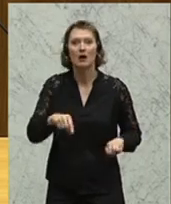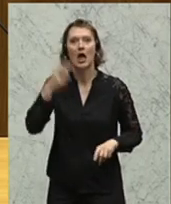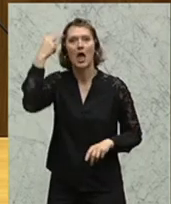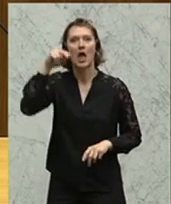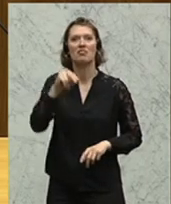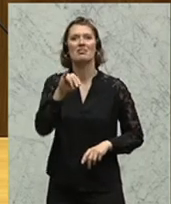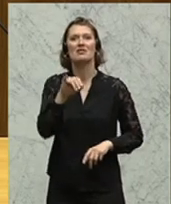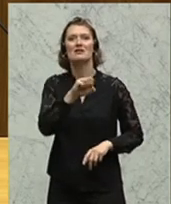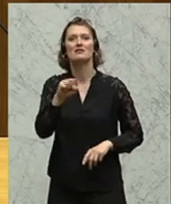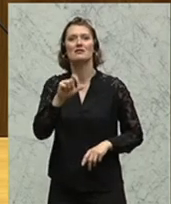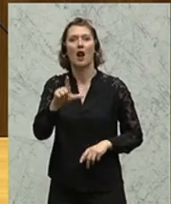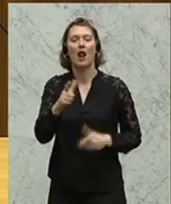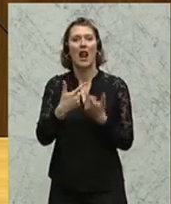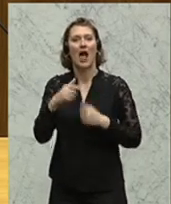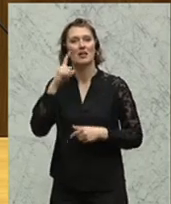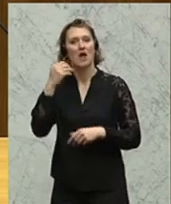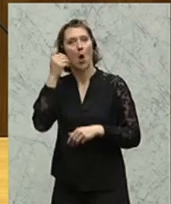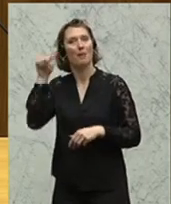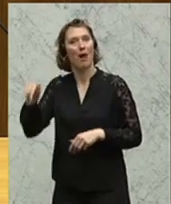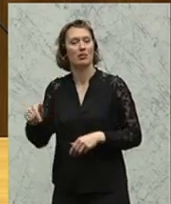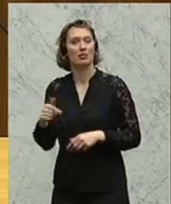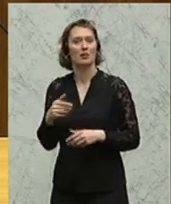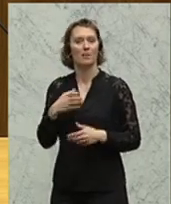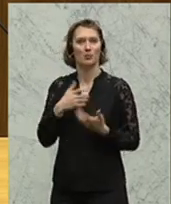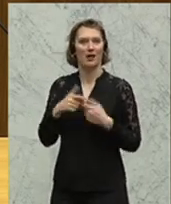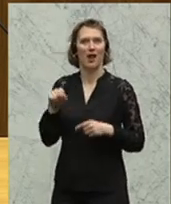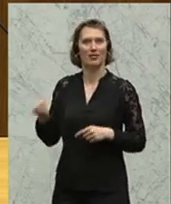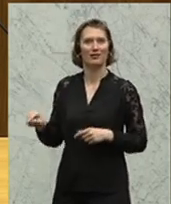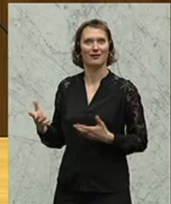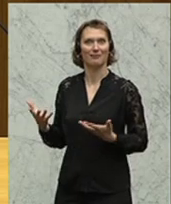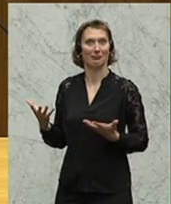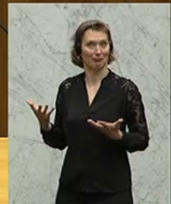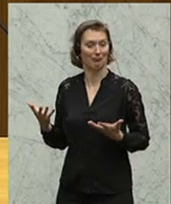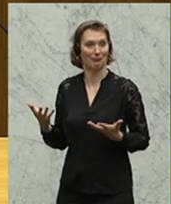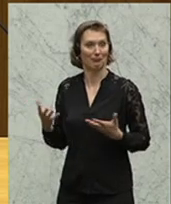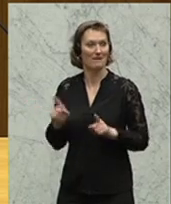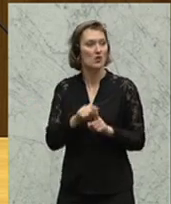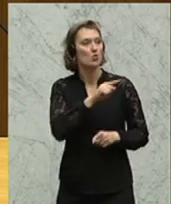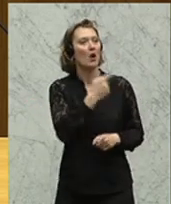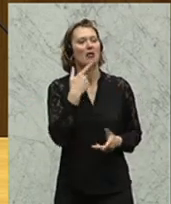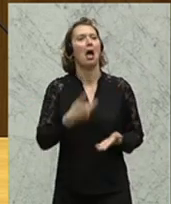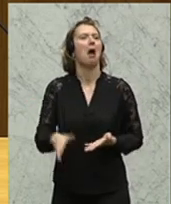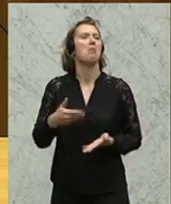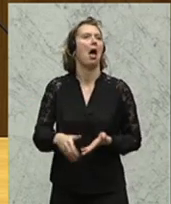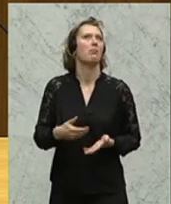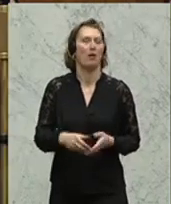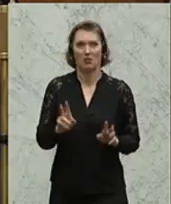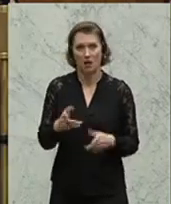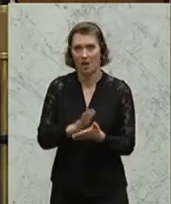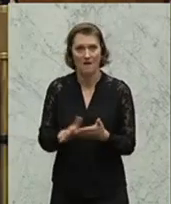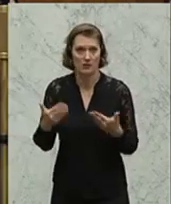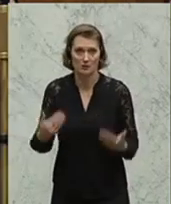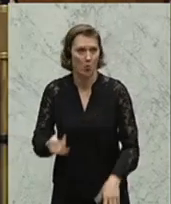ich möchte nur eines sagen, so einfach vom Tisch wischen, wie Sie das tun, kann man das nicht, Herr Kollege Marzenetter.